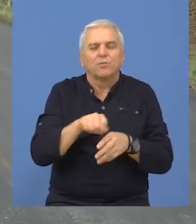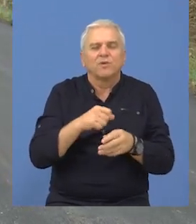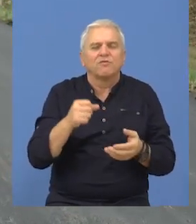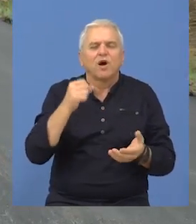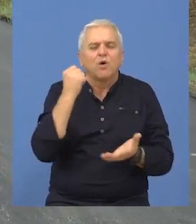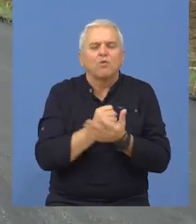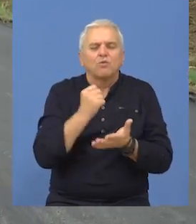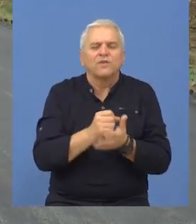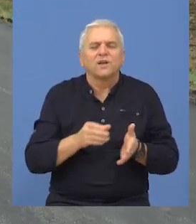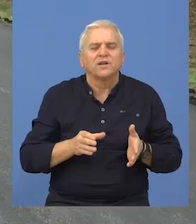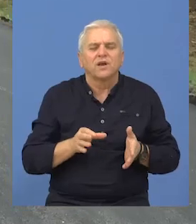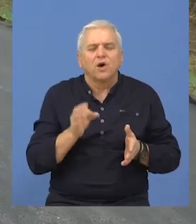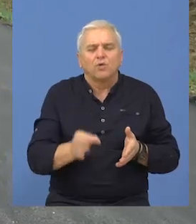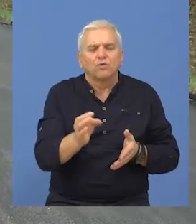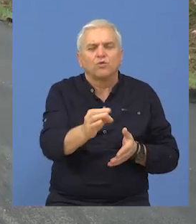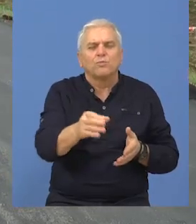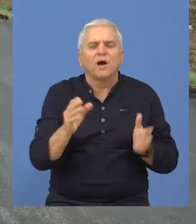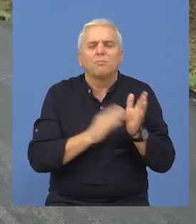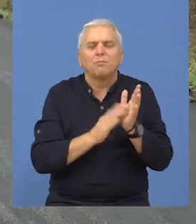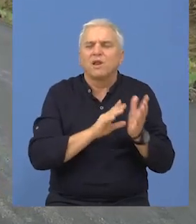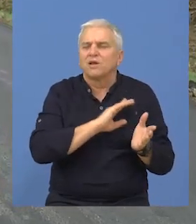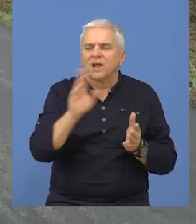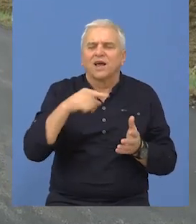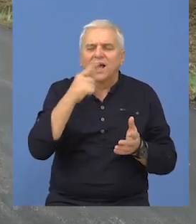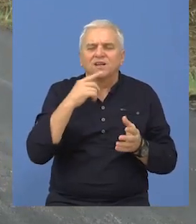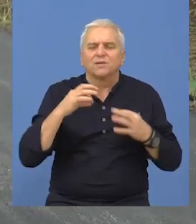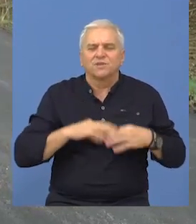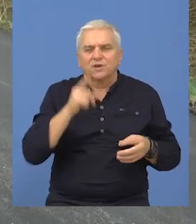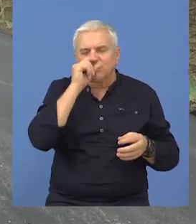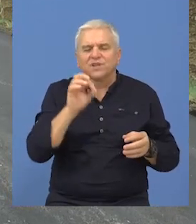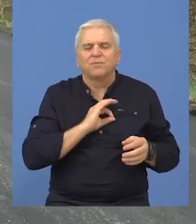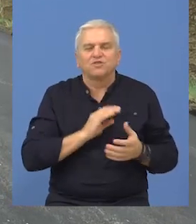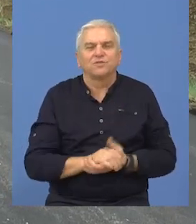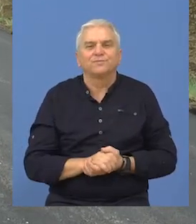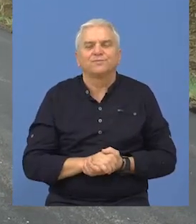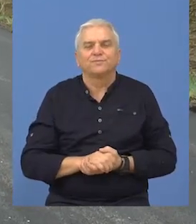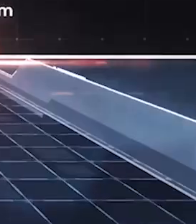saniranje udarnih rupa na putu do Mileševa, kazao je predsednik opštine Bečej.